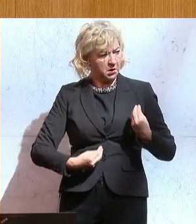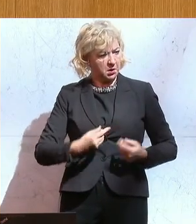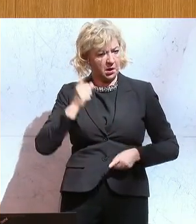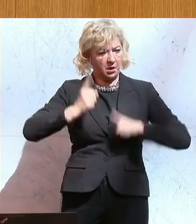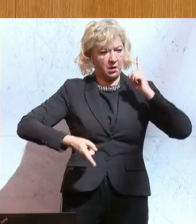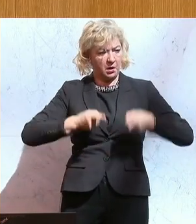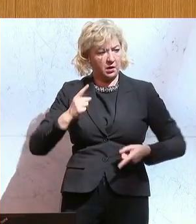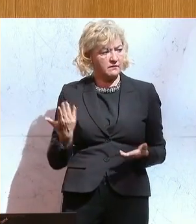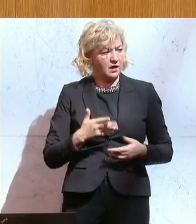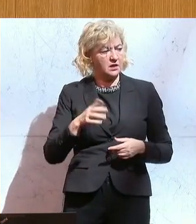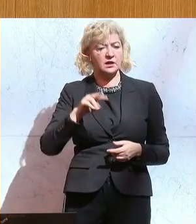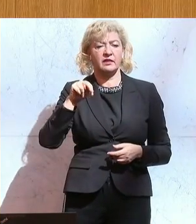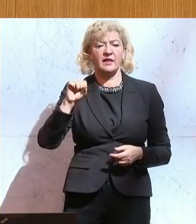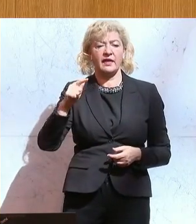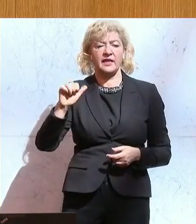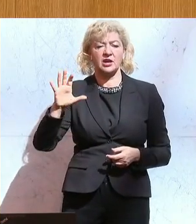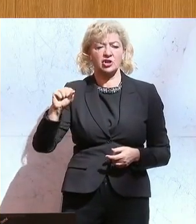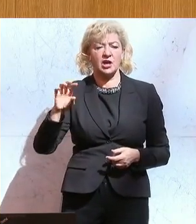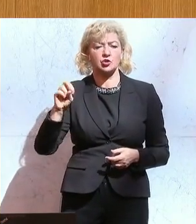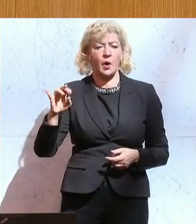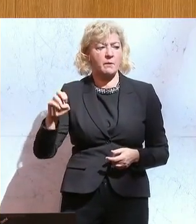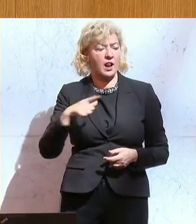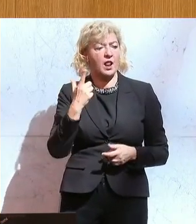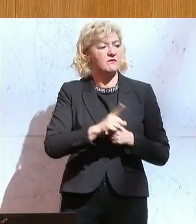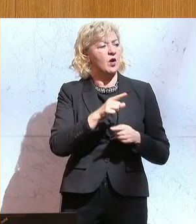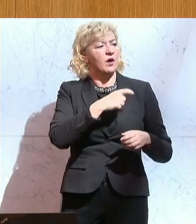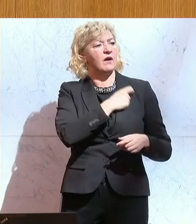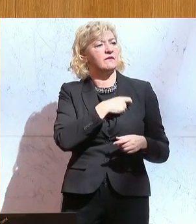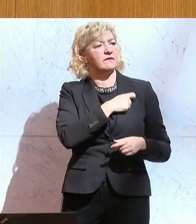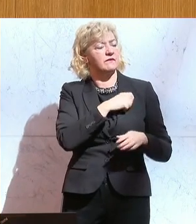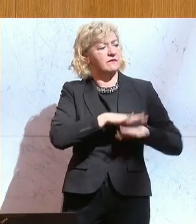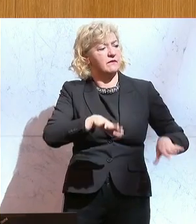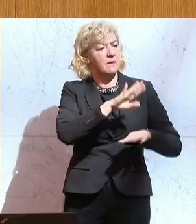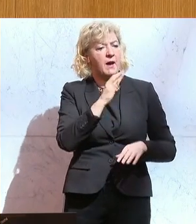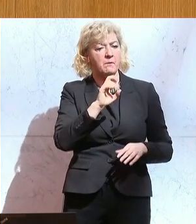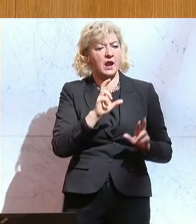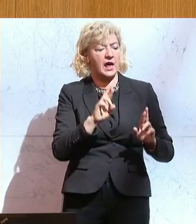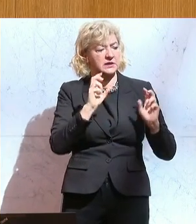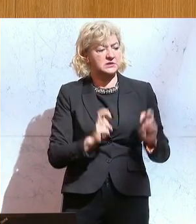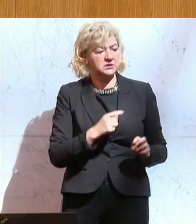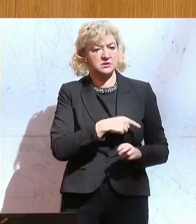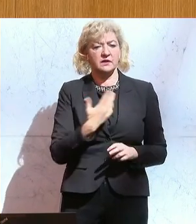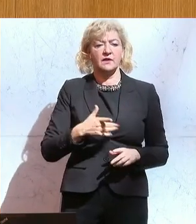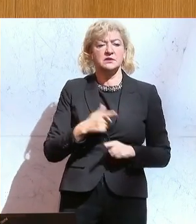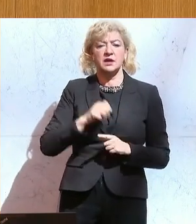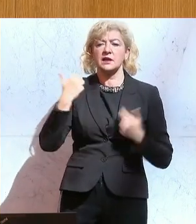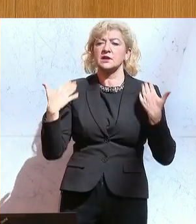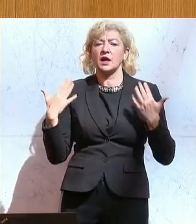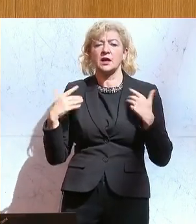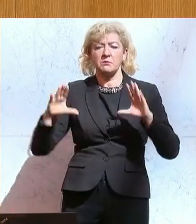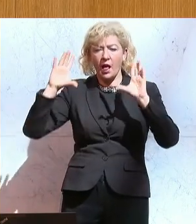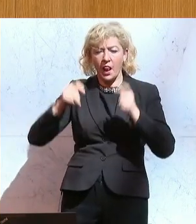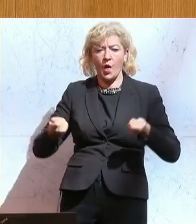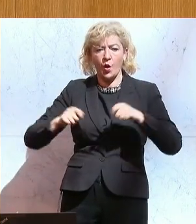von der Natascha Strobl, die im Wahlkampfkomitee vom Herrn Babler sitzt, lese, dass es sich de facto über den ersten Klimalockdown